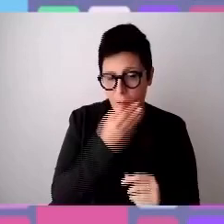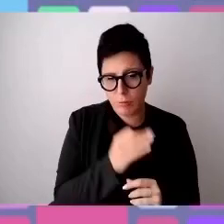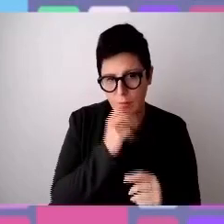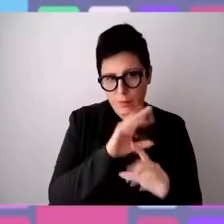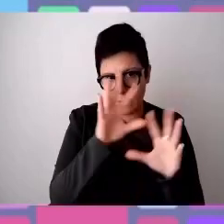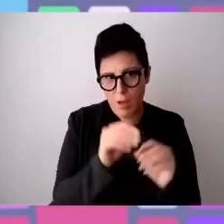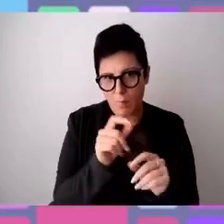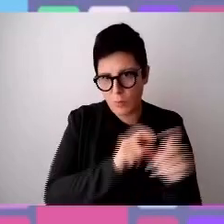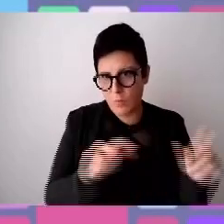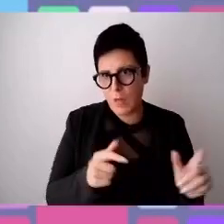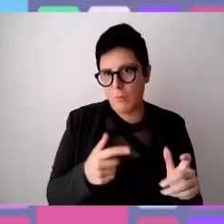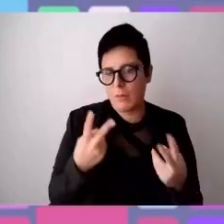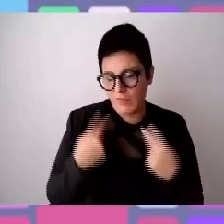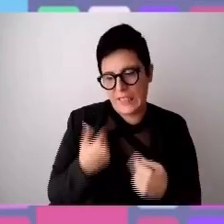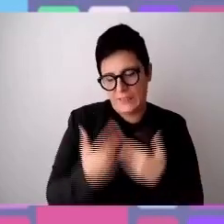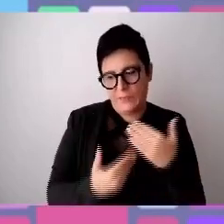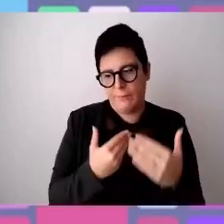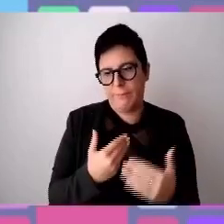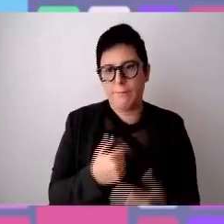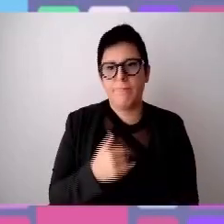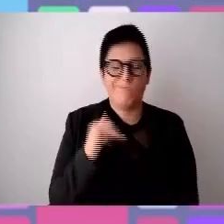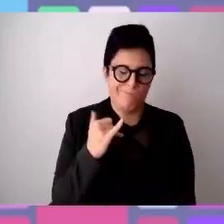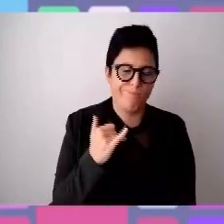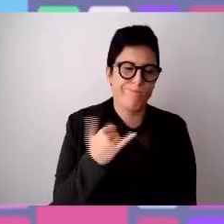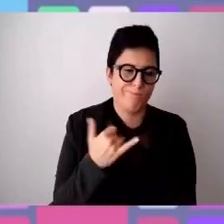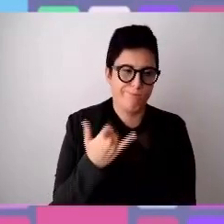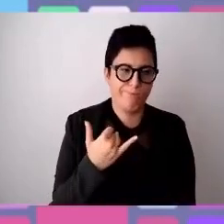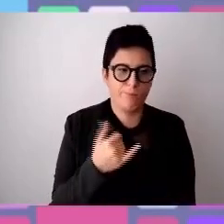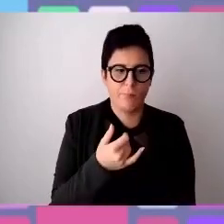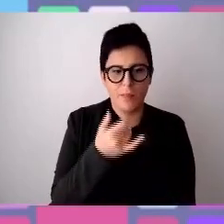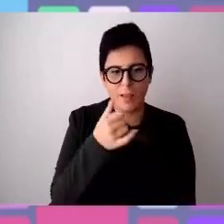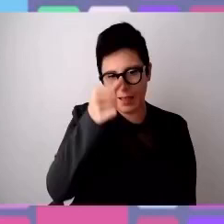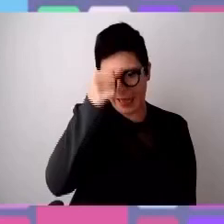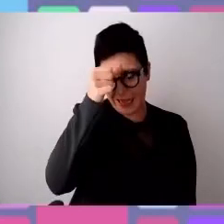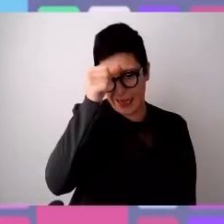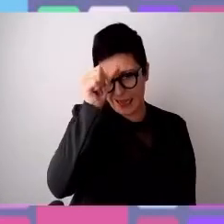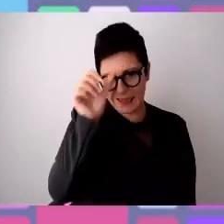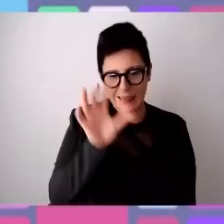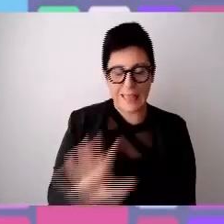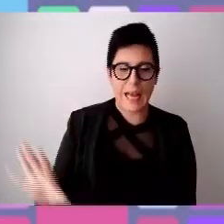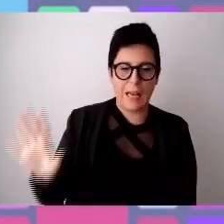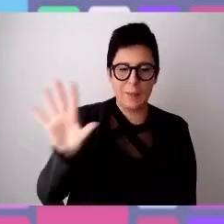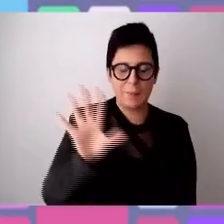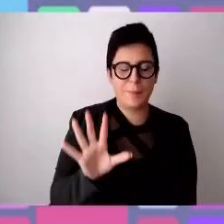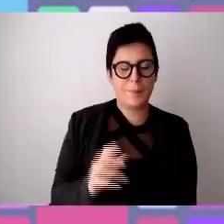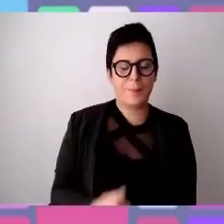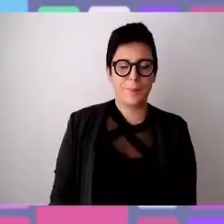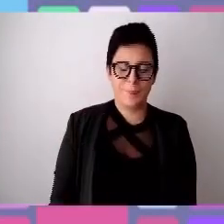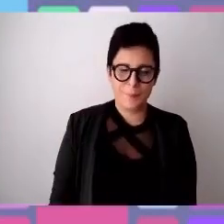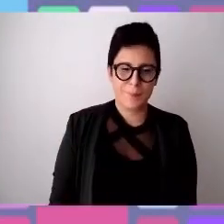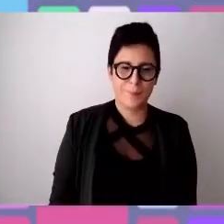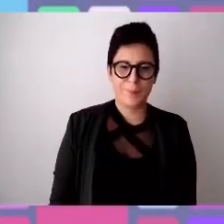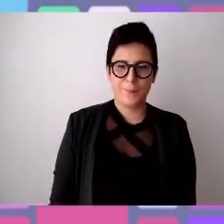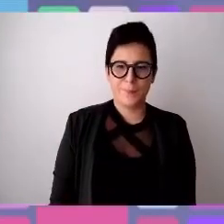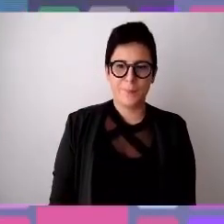sopravvivenza, forse. Beh, quando siamo stati in India ci ritrovavamo lì e un